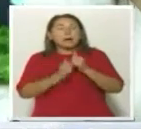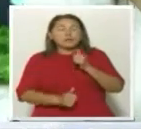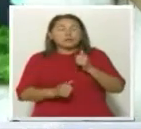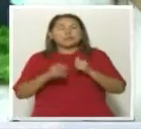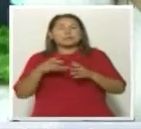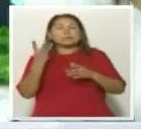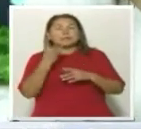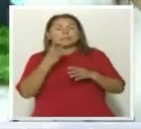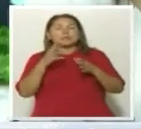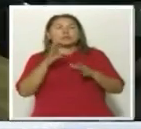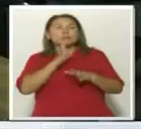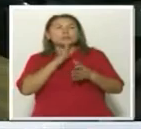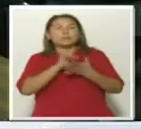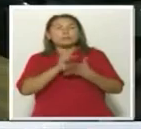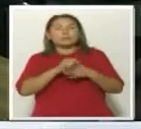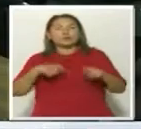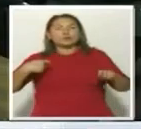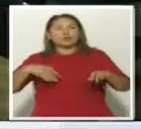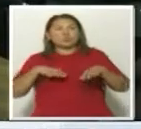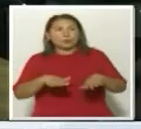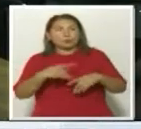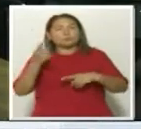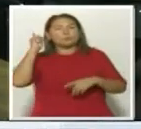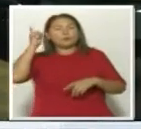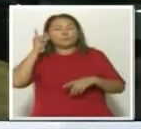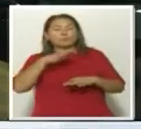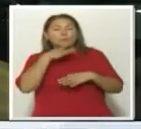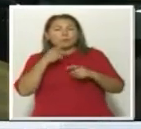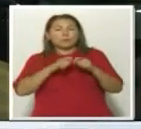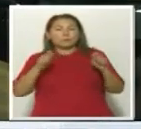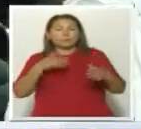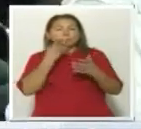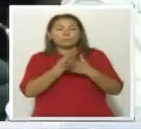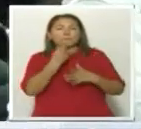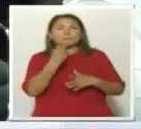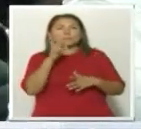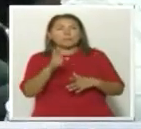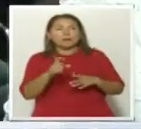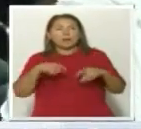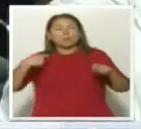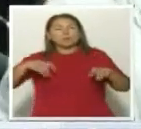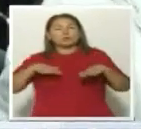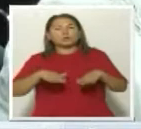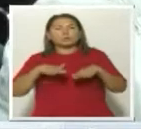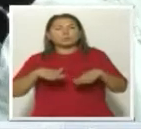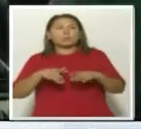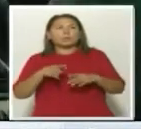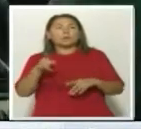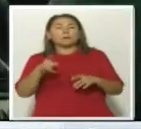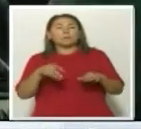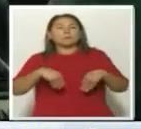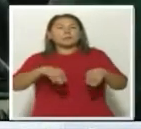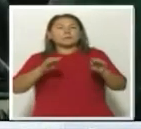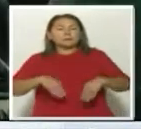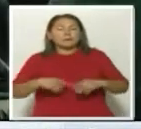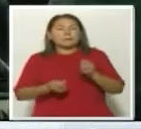Мангисталу занимается шитьем. Так повелось испокон веков. Многие из них стали открывать свои цеха по пошиву одежды или постельного белья.